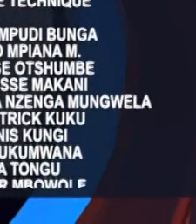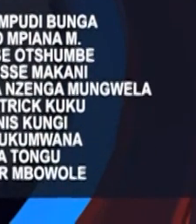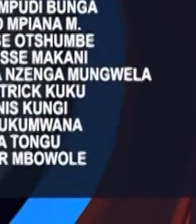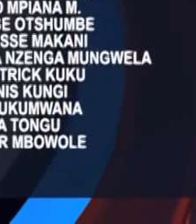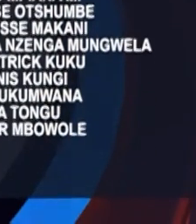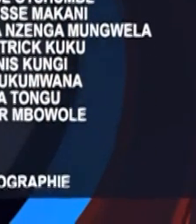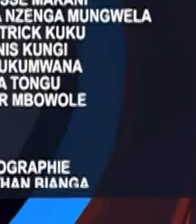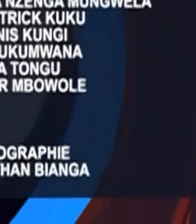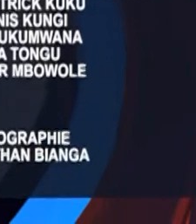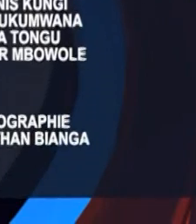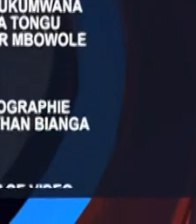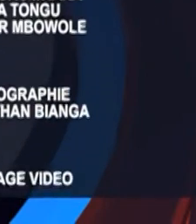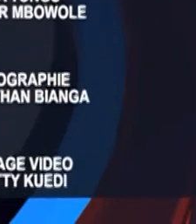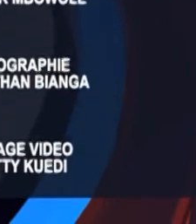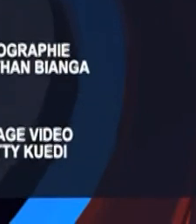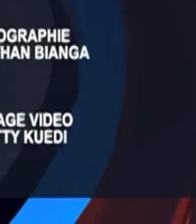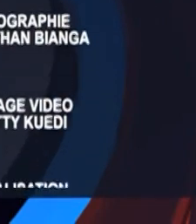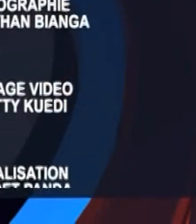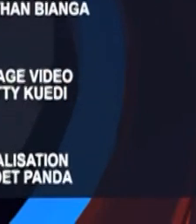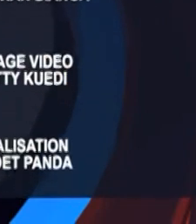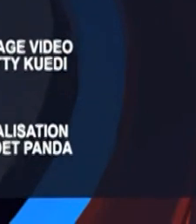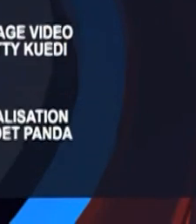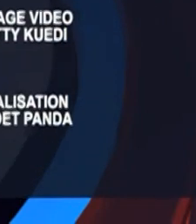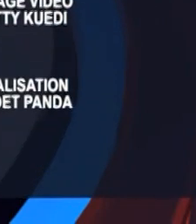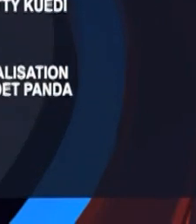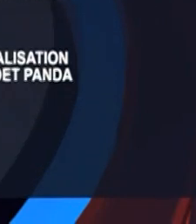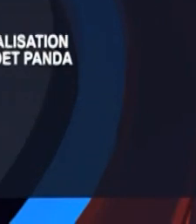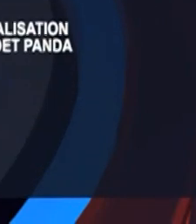-Canada